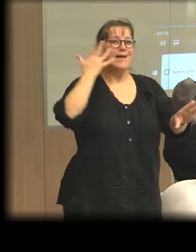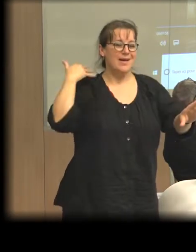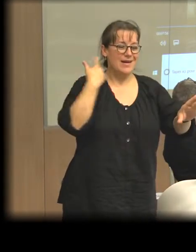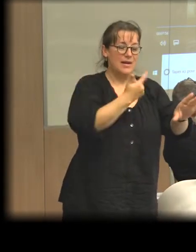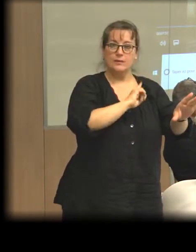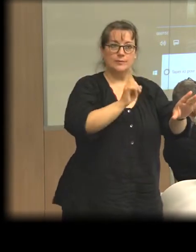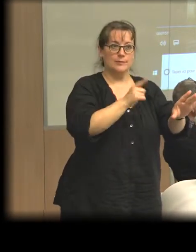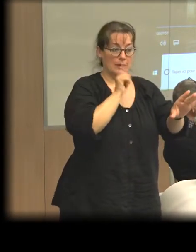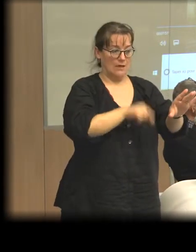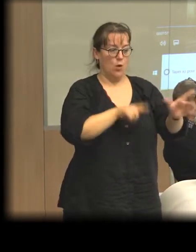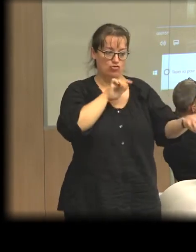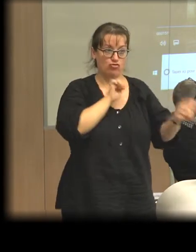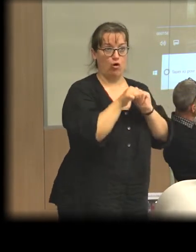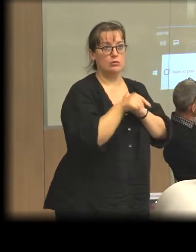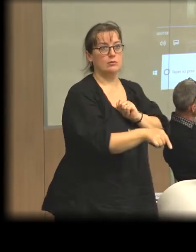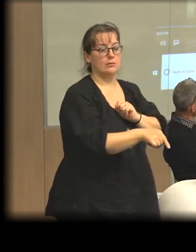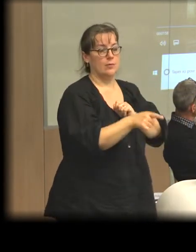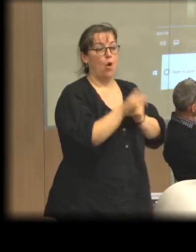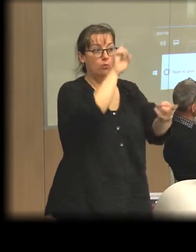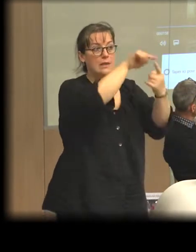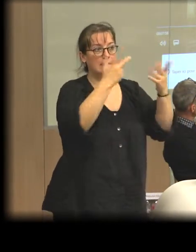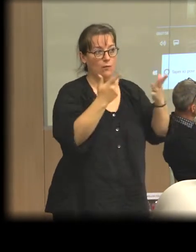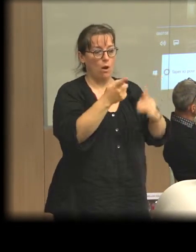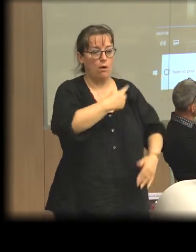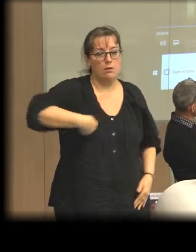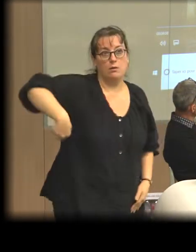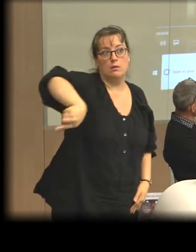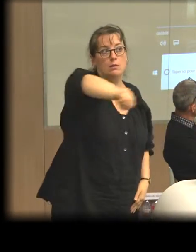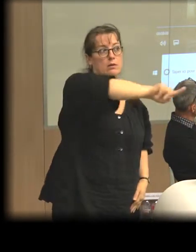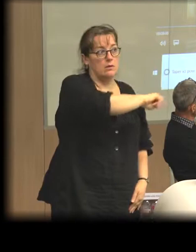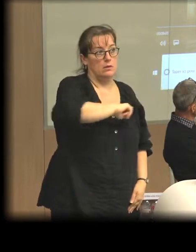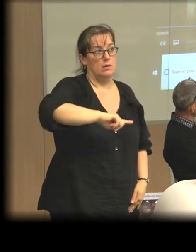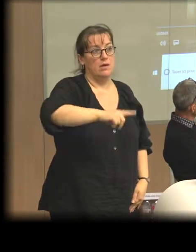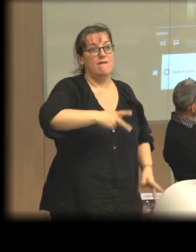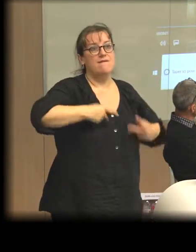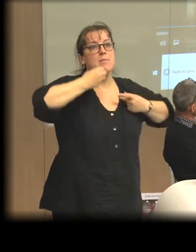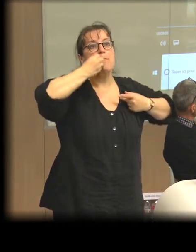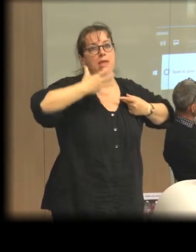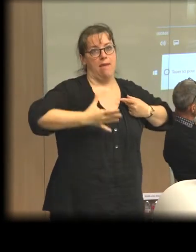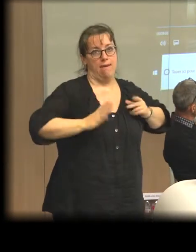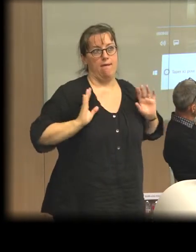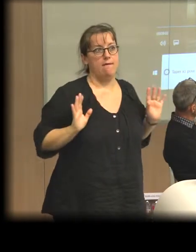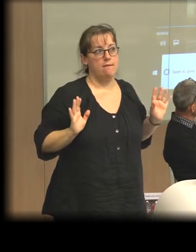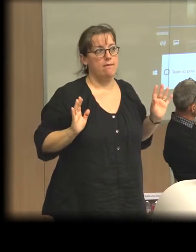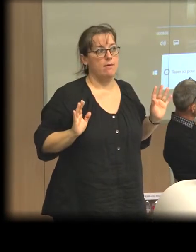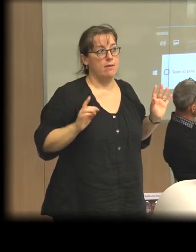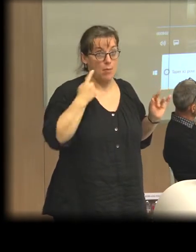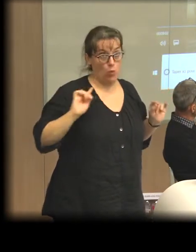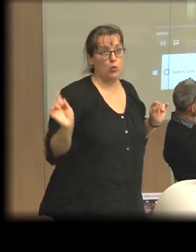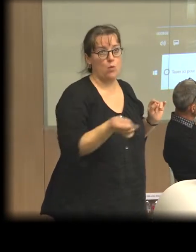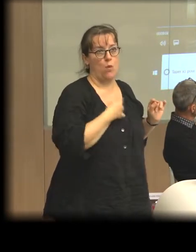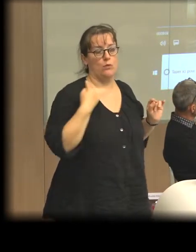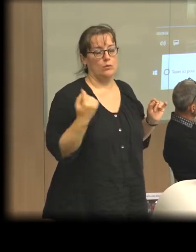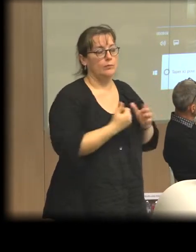qui est celle du bien-vivre pour toutes et tous. Alors, ce bien-vivre s'inspire aussi d'un certain nombre de